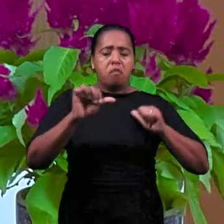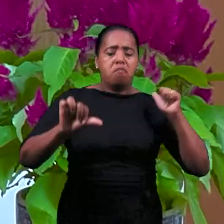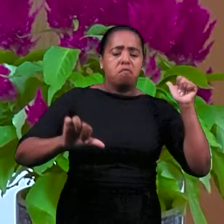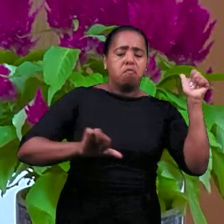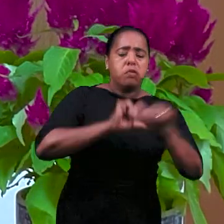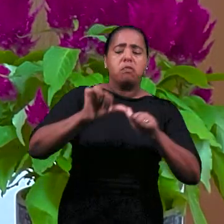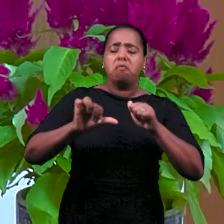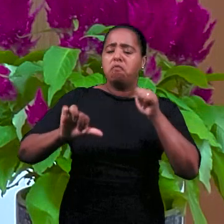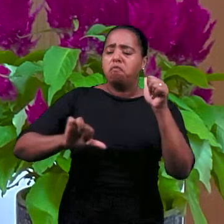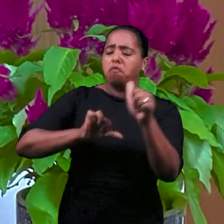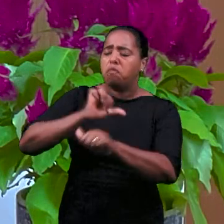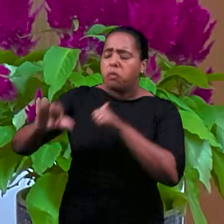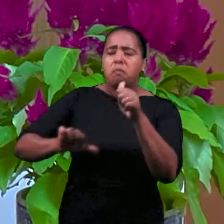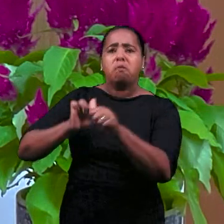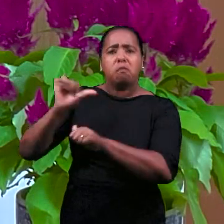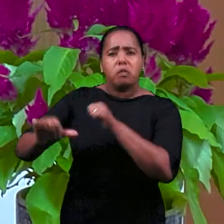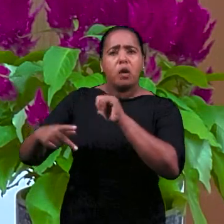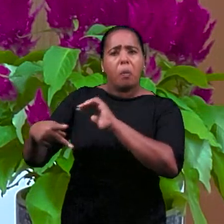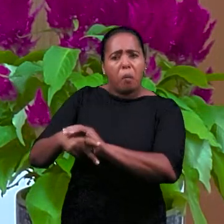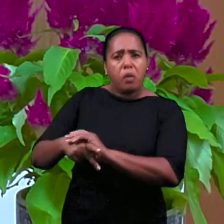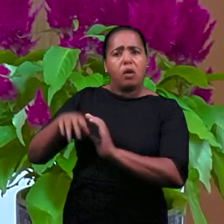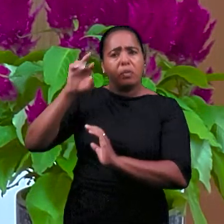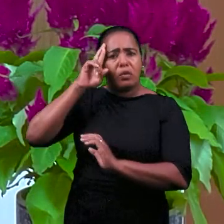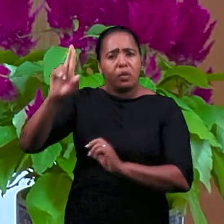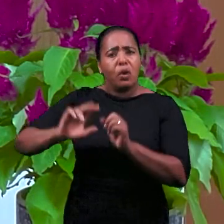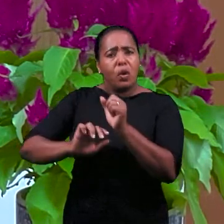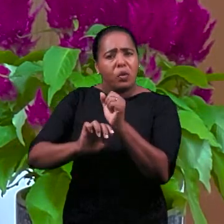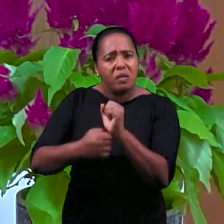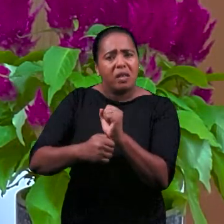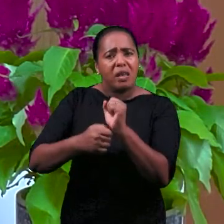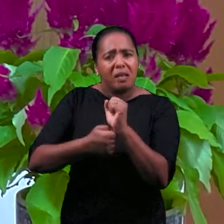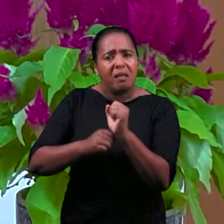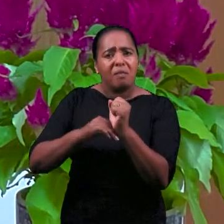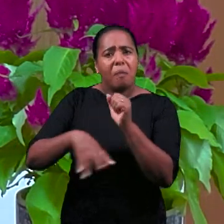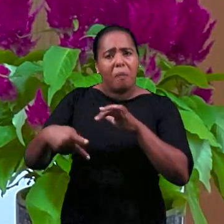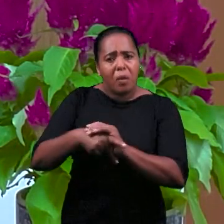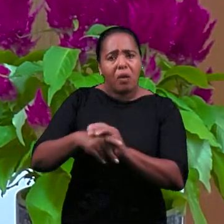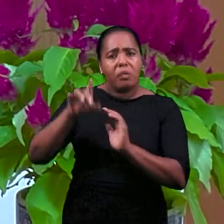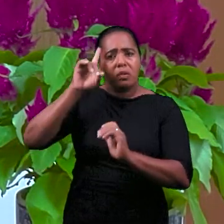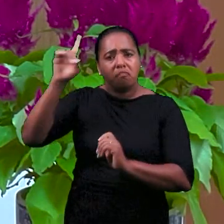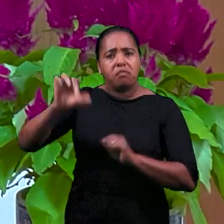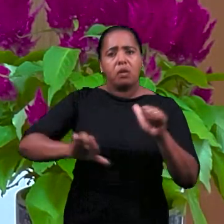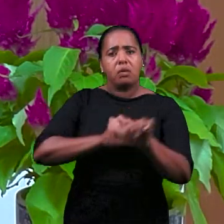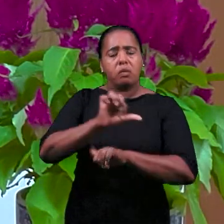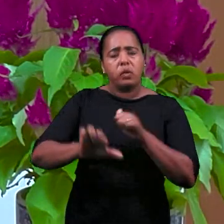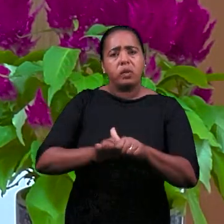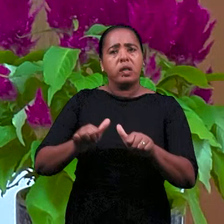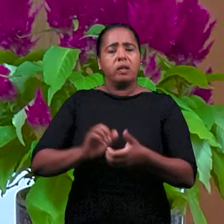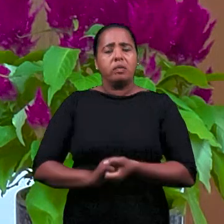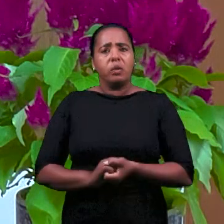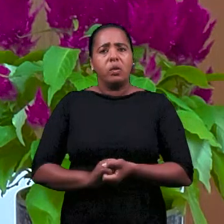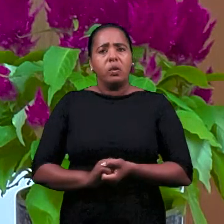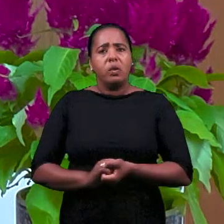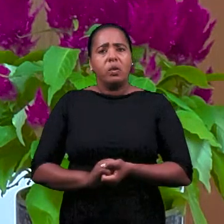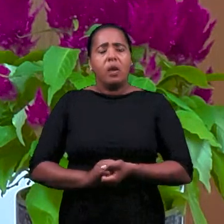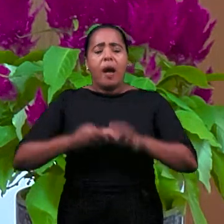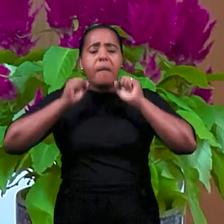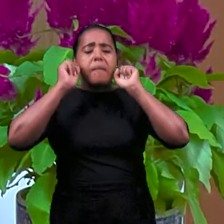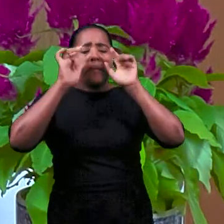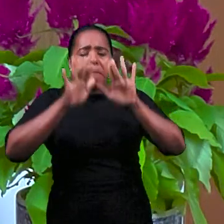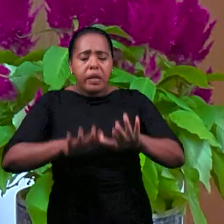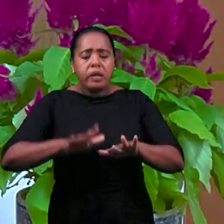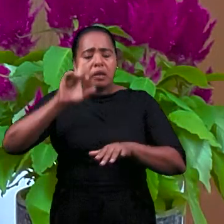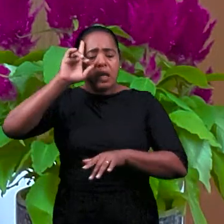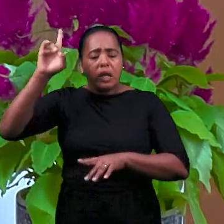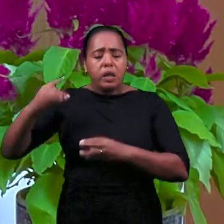гордыня человеческая, когда они изменяют таинство Божье, благословение, которое Бог дает своему